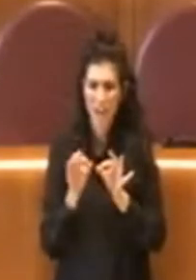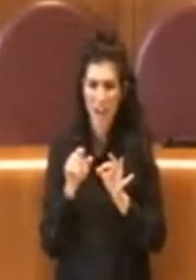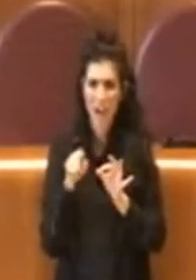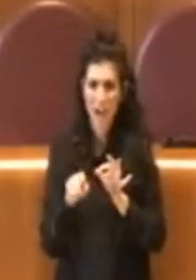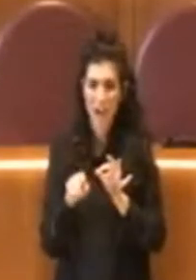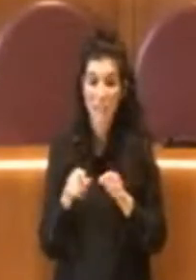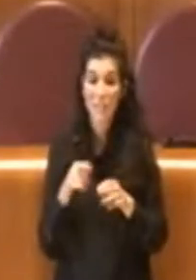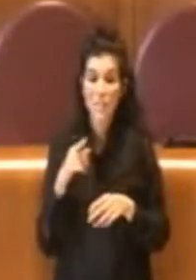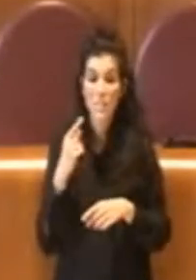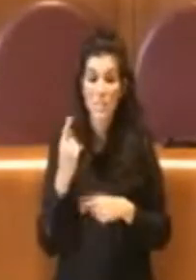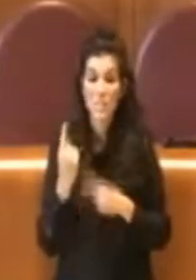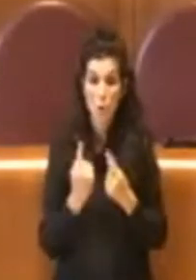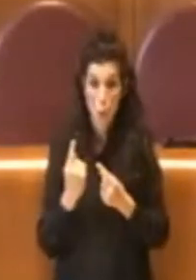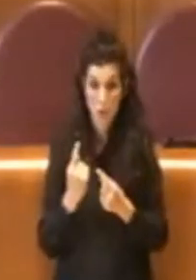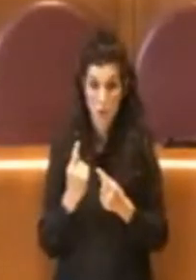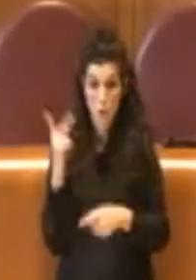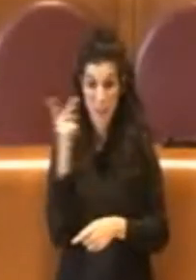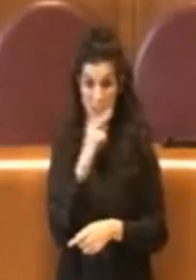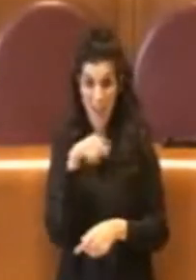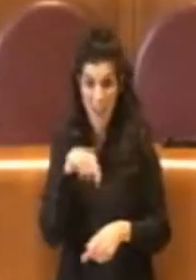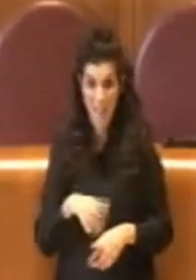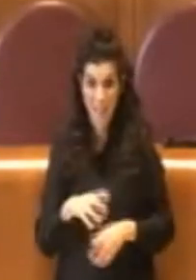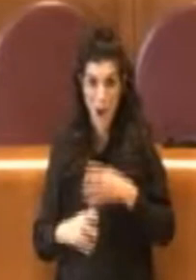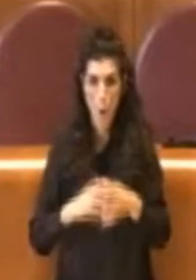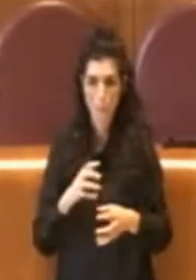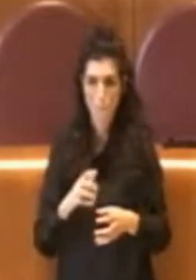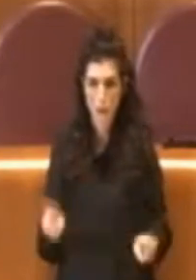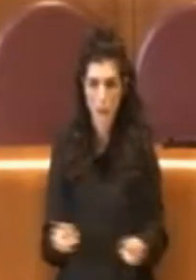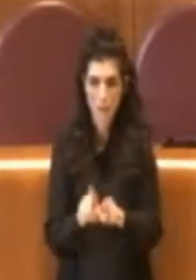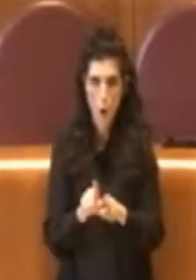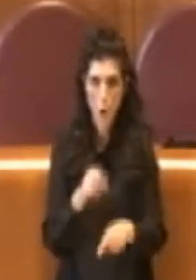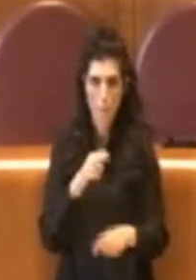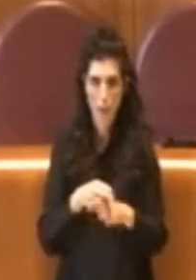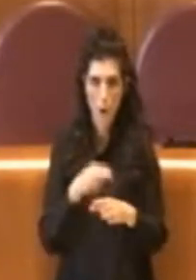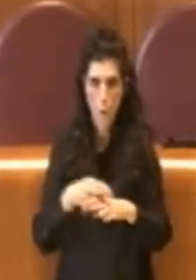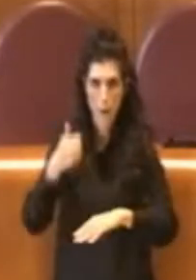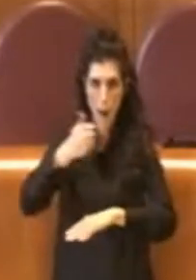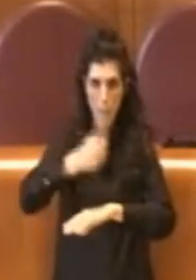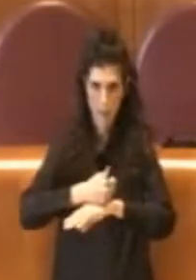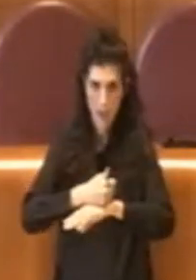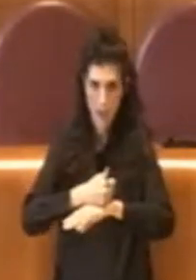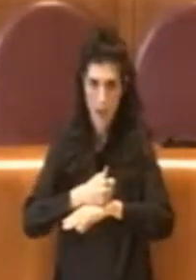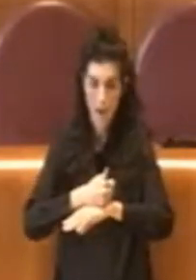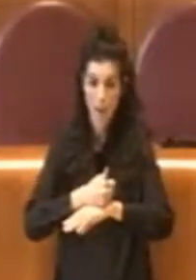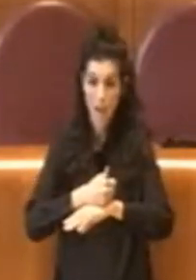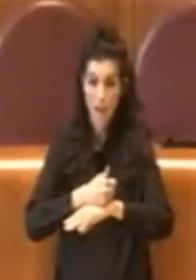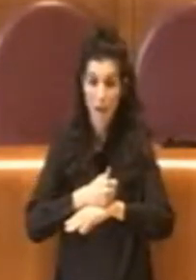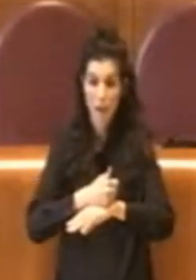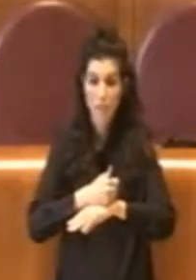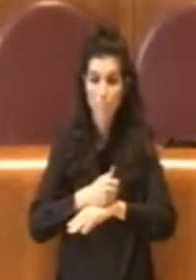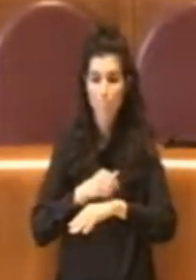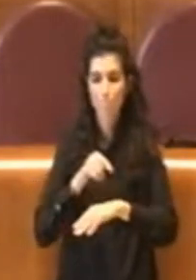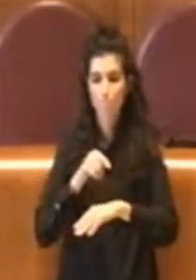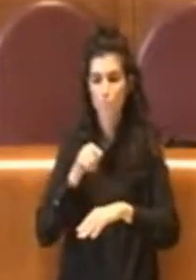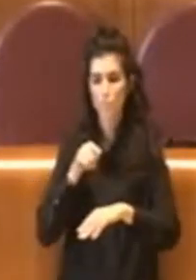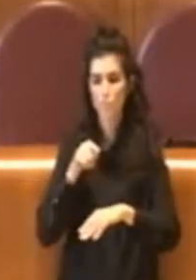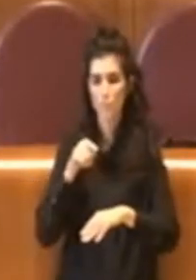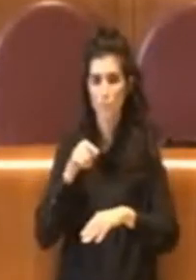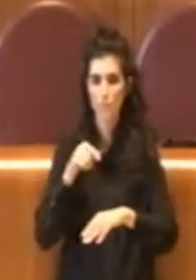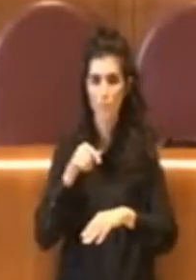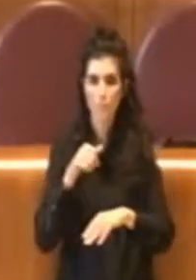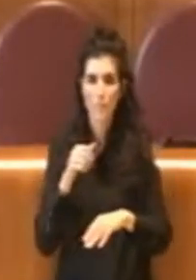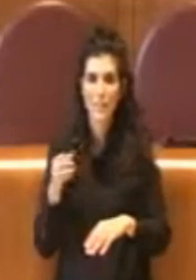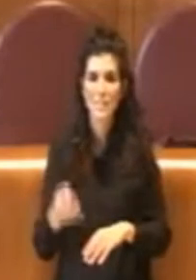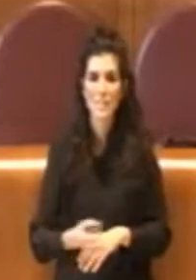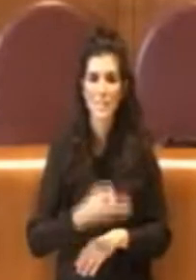complessa come quella di un ente come Roma Capitale, debba costantemente risvegliare